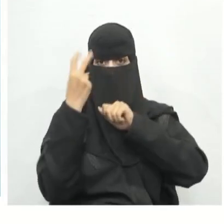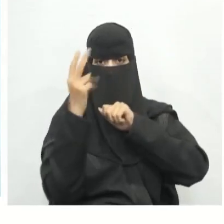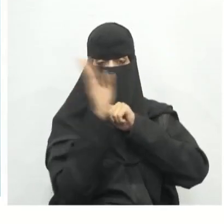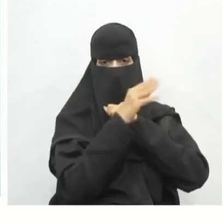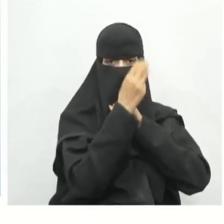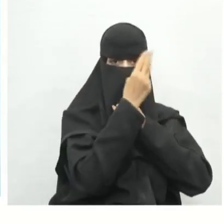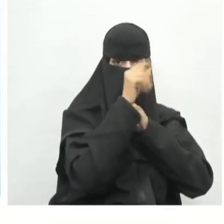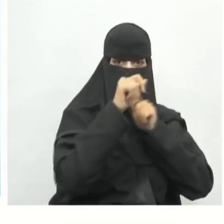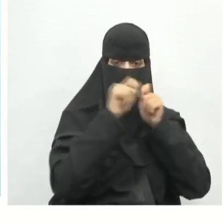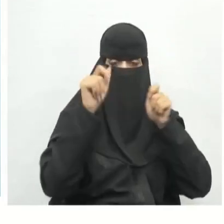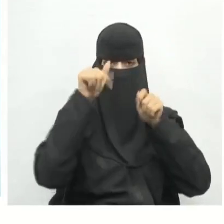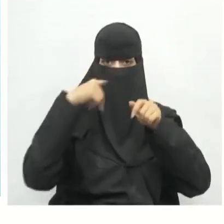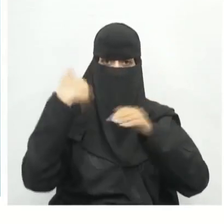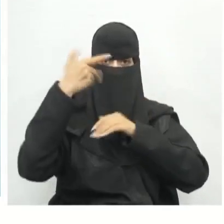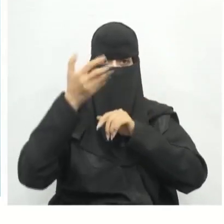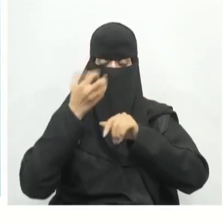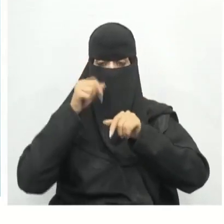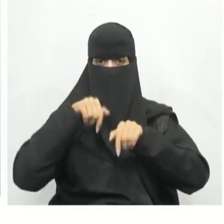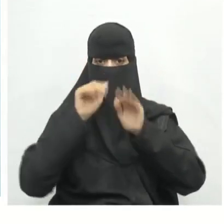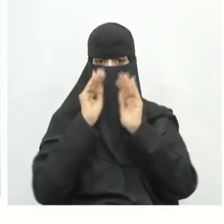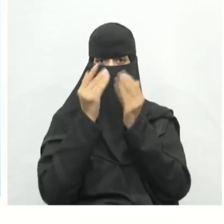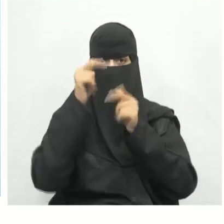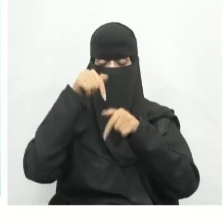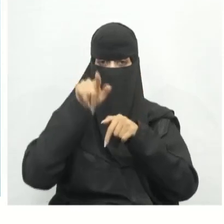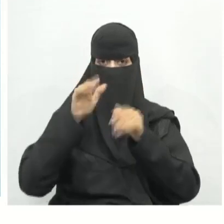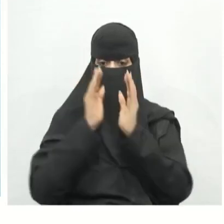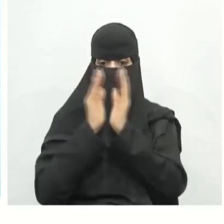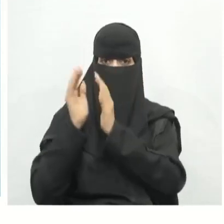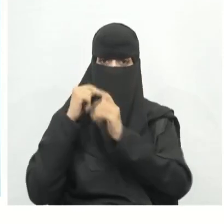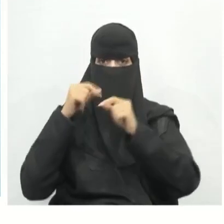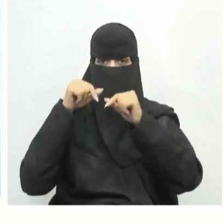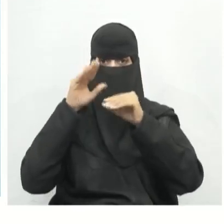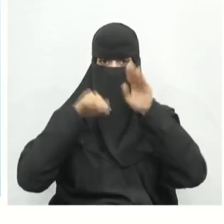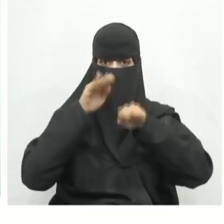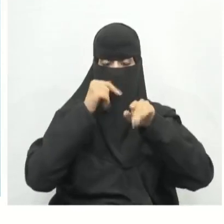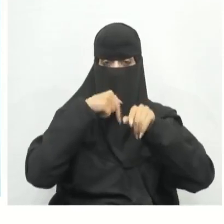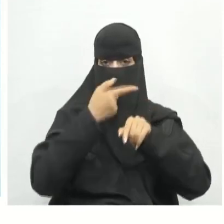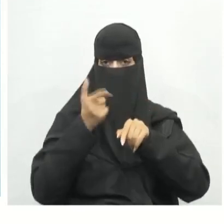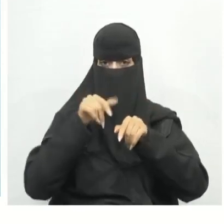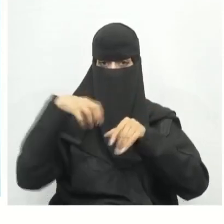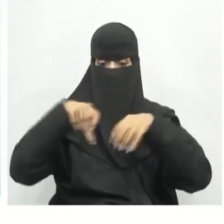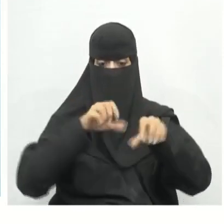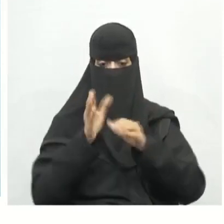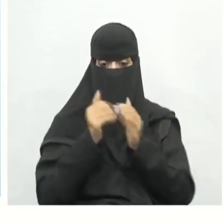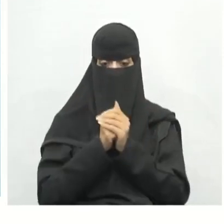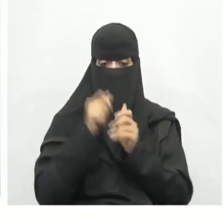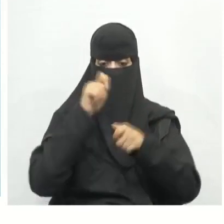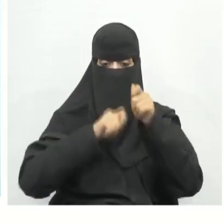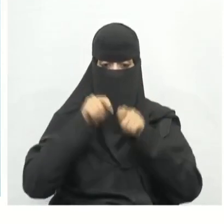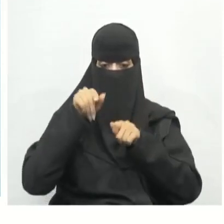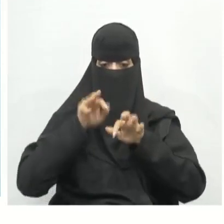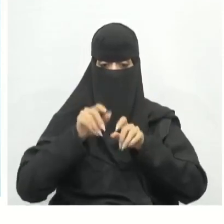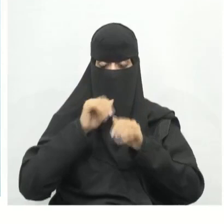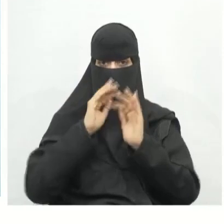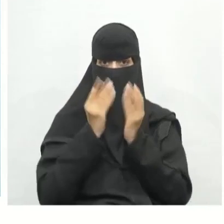الأبعاد ينتج عن ذلك مجسم وسماكة متناسقة في كافة أجزاؤه وتستخدم